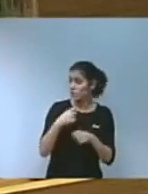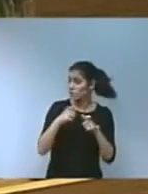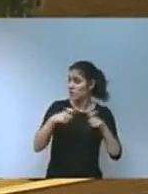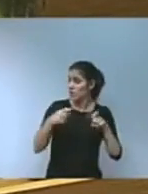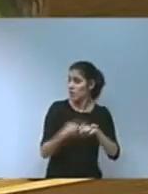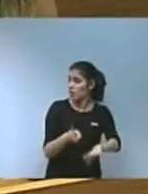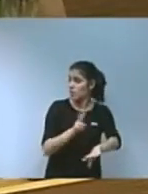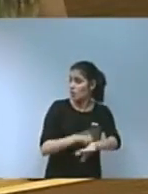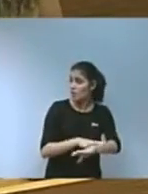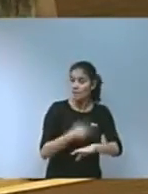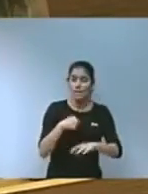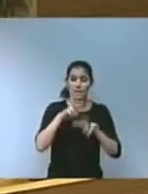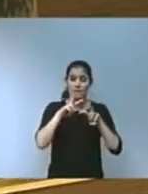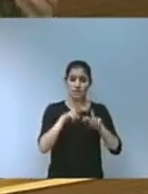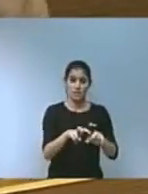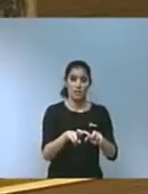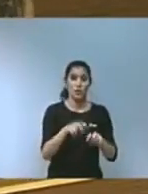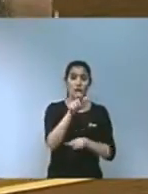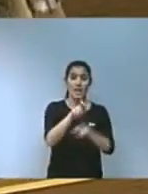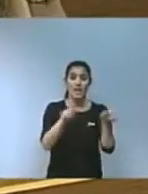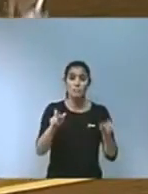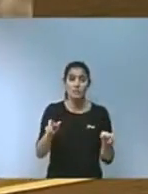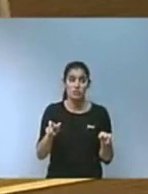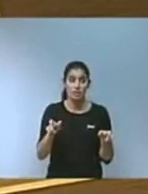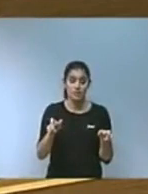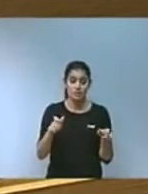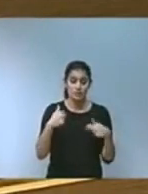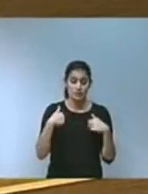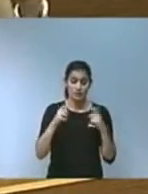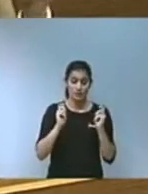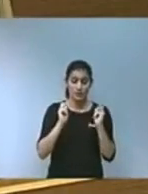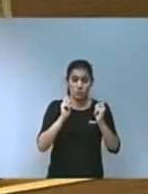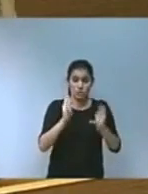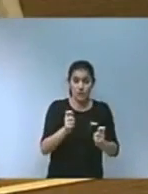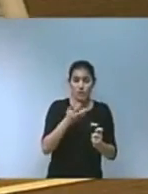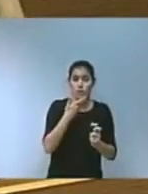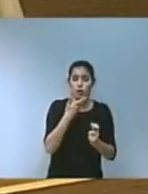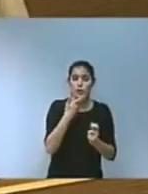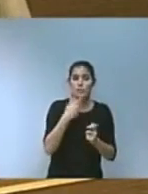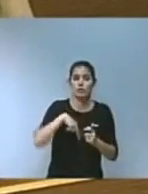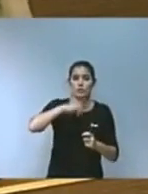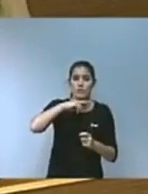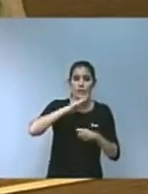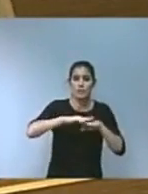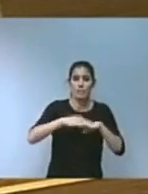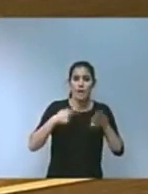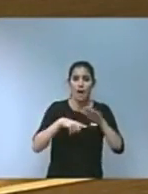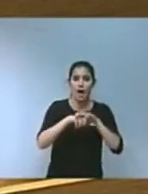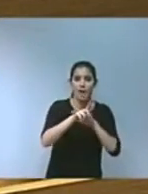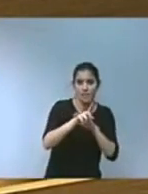de ser els que ens donen el coneixement suficient per avançar i per a paralitzar i combatre plagues i malalties